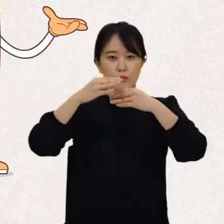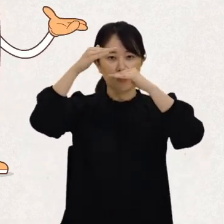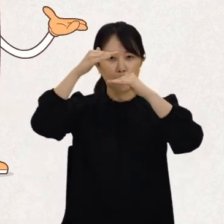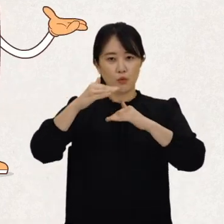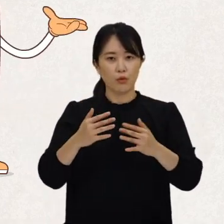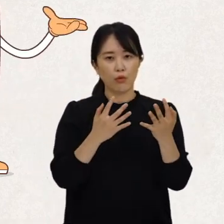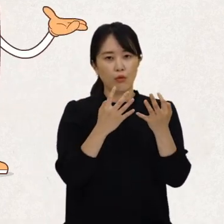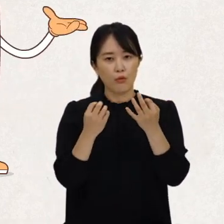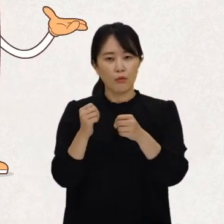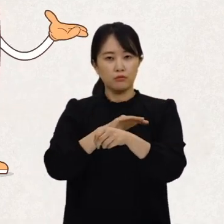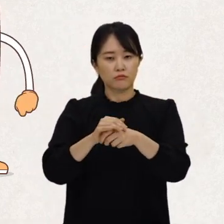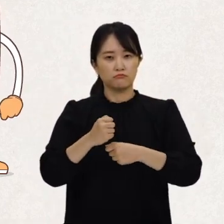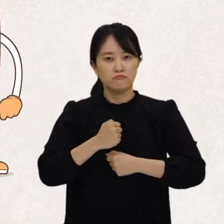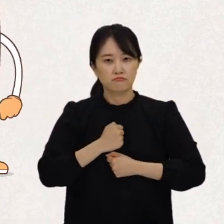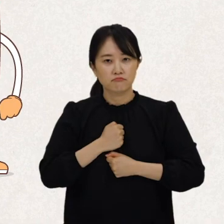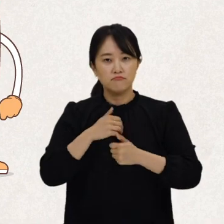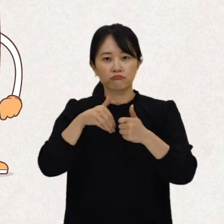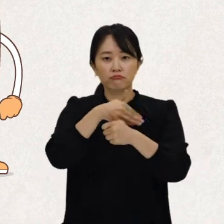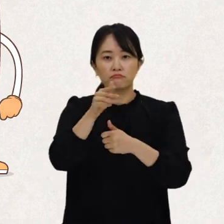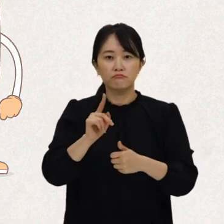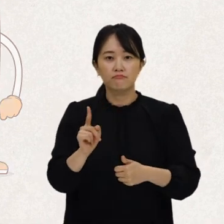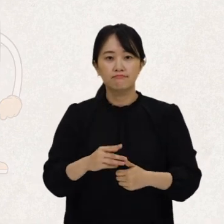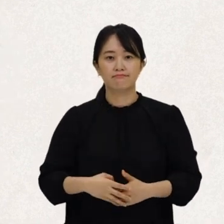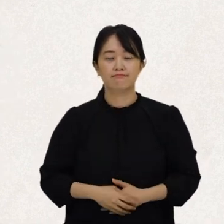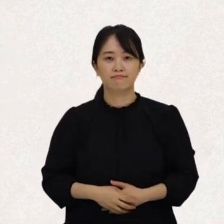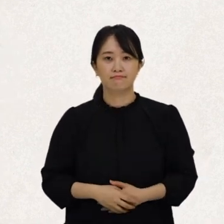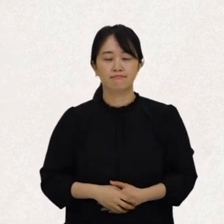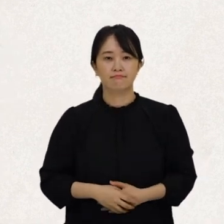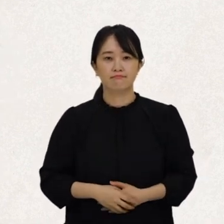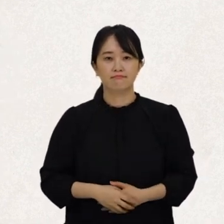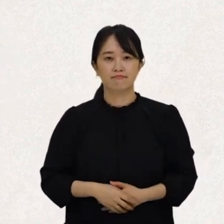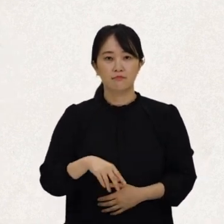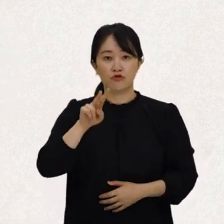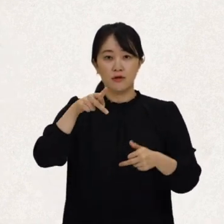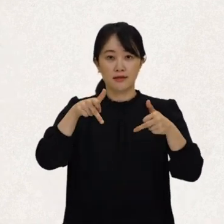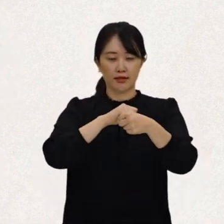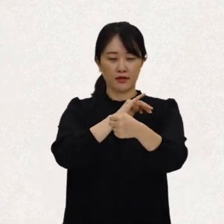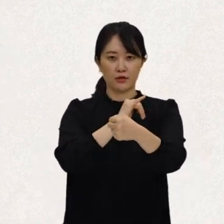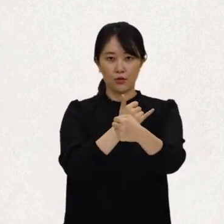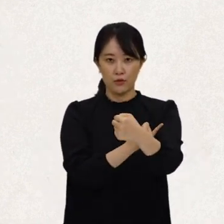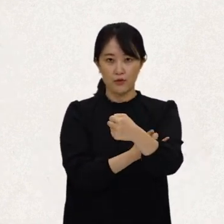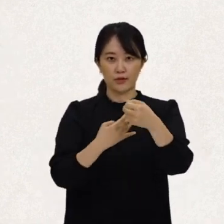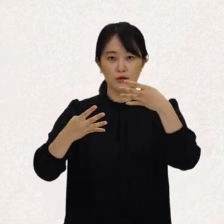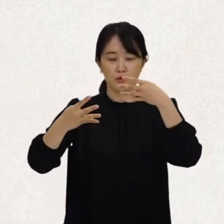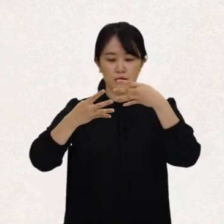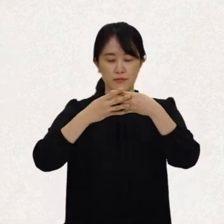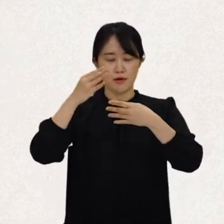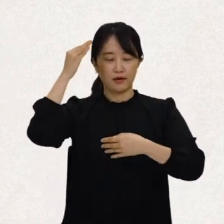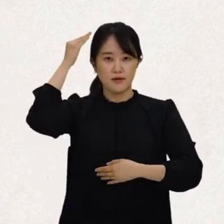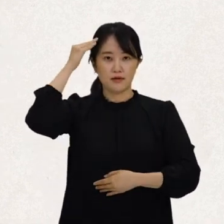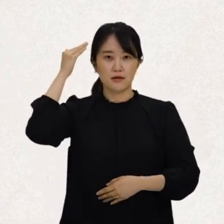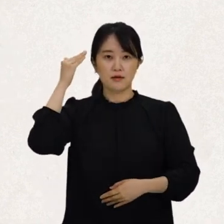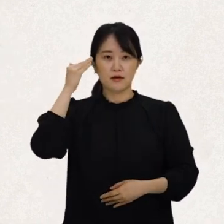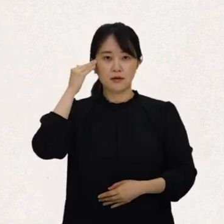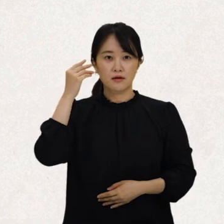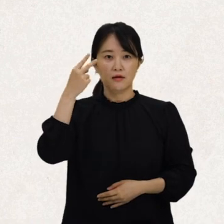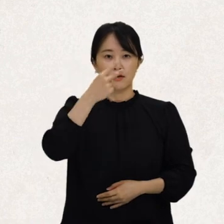내용을 얼마나 잘 지키고 있나요? 유엔 장애인권리협약에 대해서 우리나라는